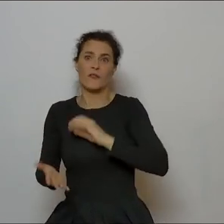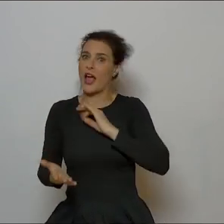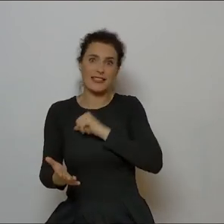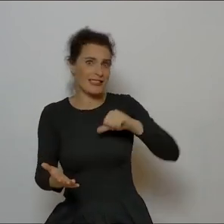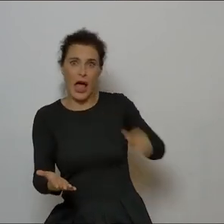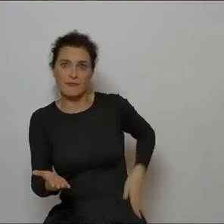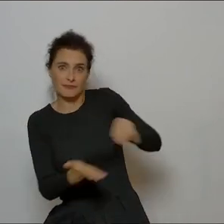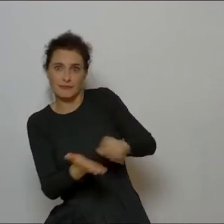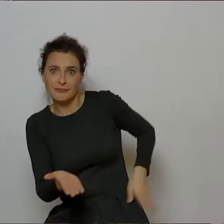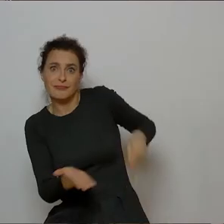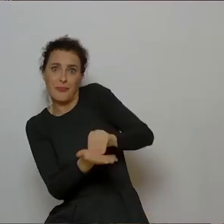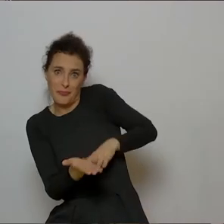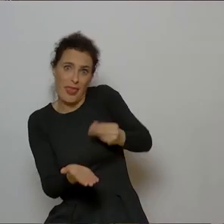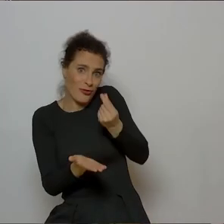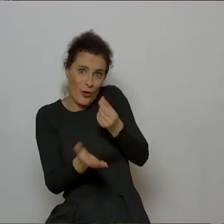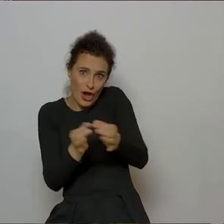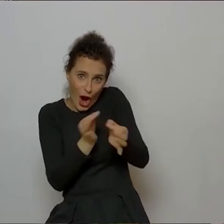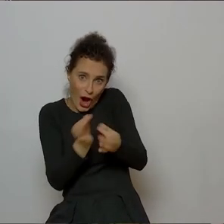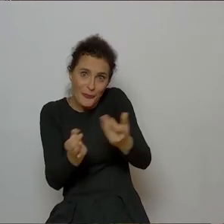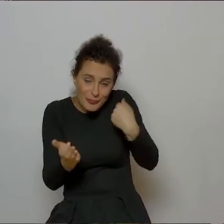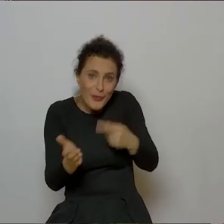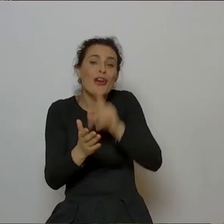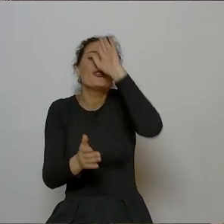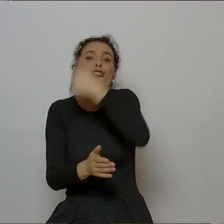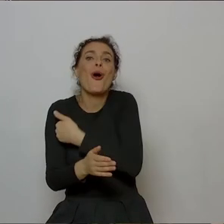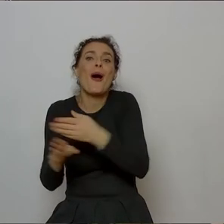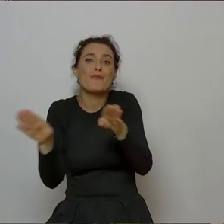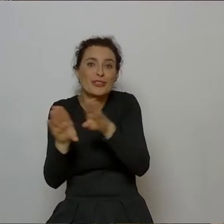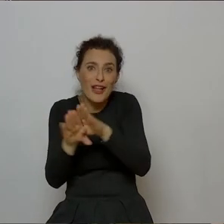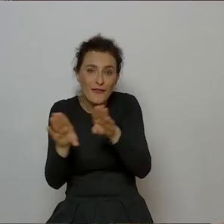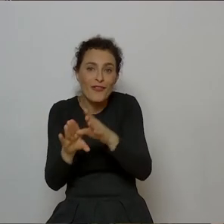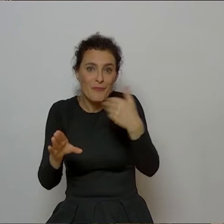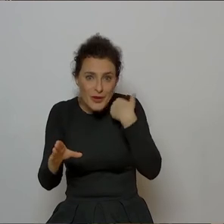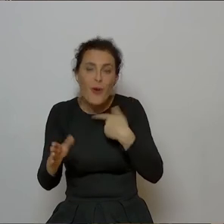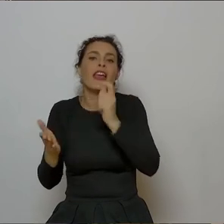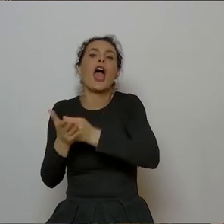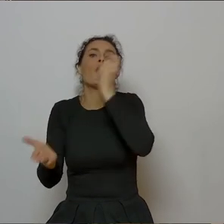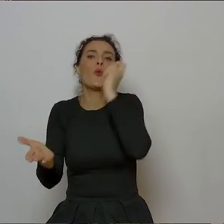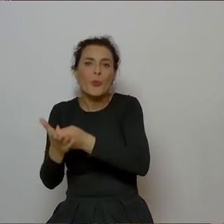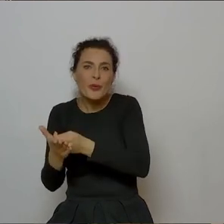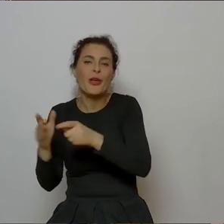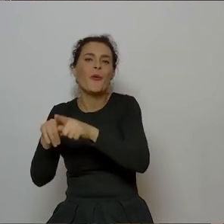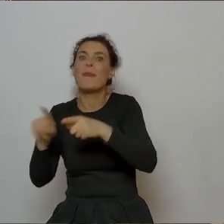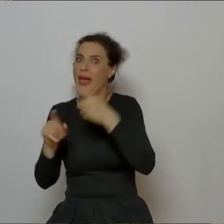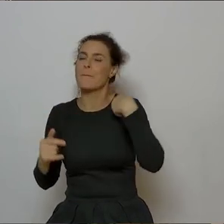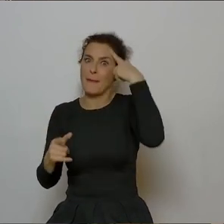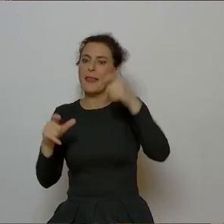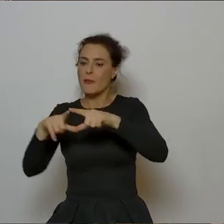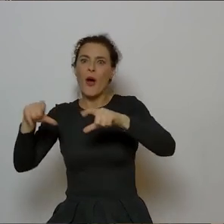odłożone pieniądze będąc pod koniec szkoły podstawowej i kupiłem ją na kasecie, pamiętam nawet gdzie.